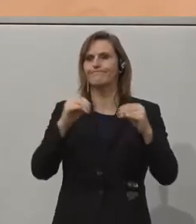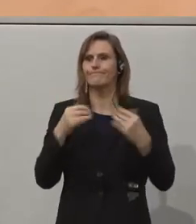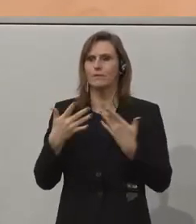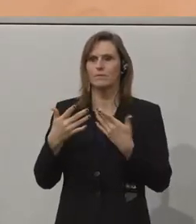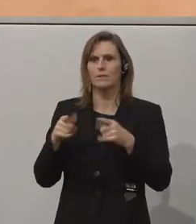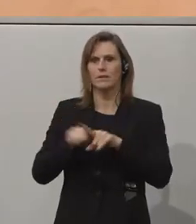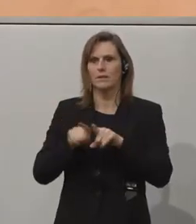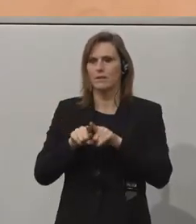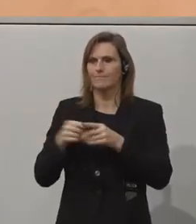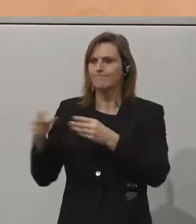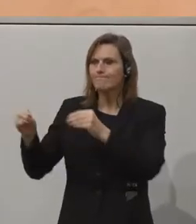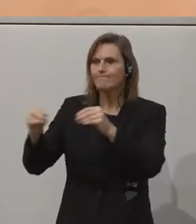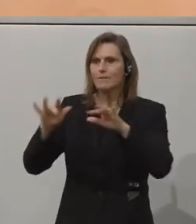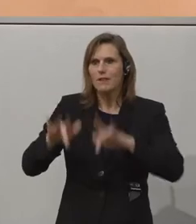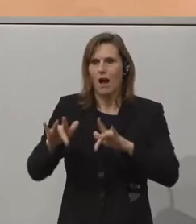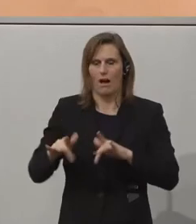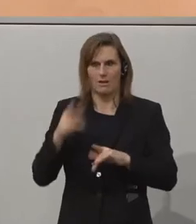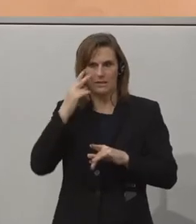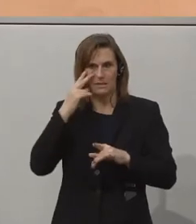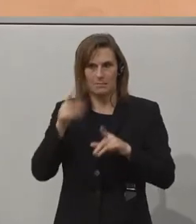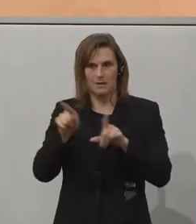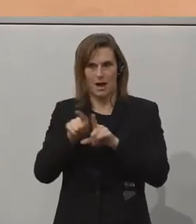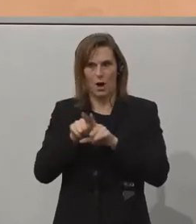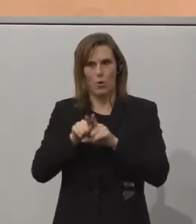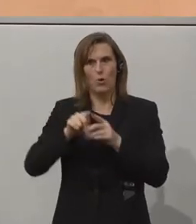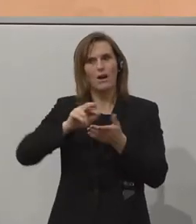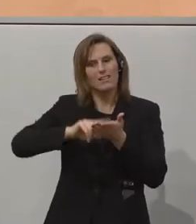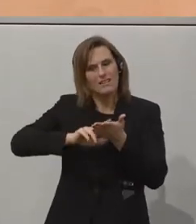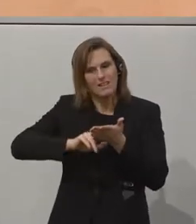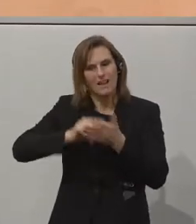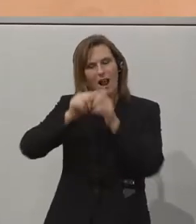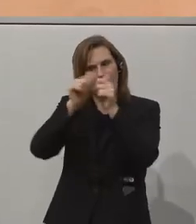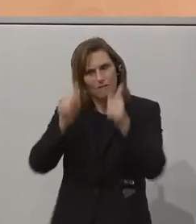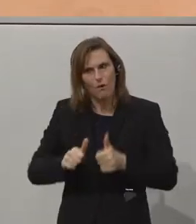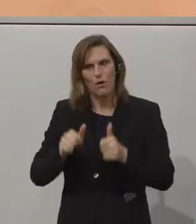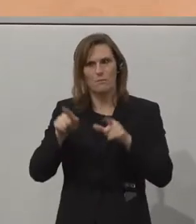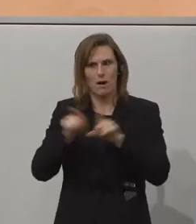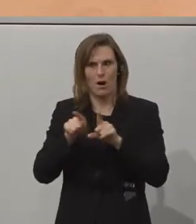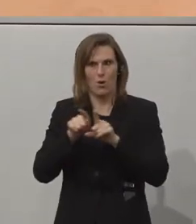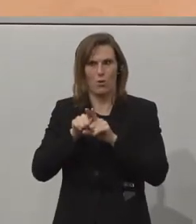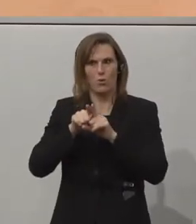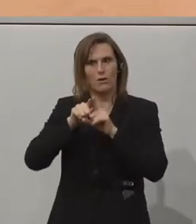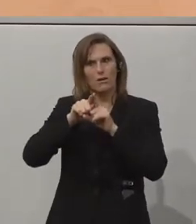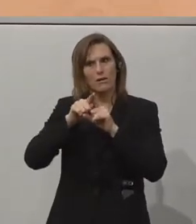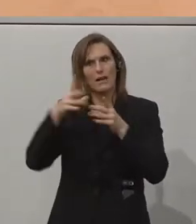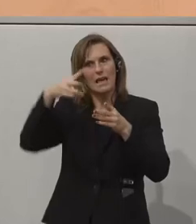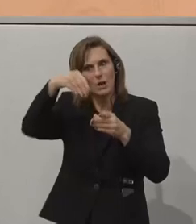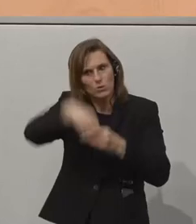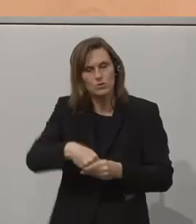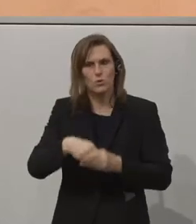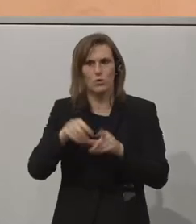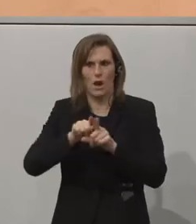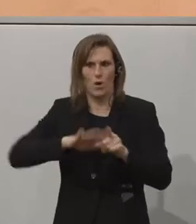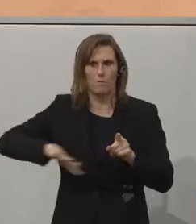Bereich, im Präsenzbereich zur Verfügung stellen, sondern diese Inklusion auch im digitalen Bereich